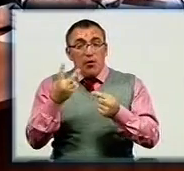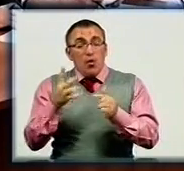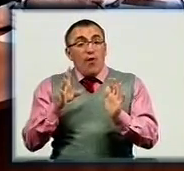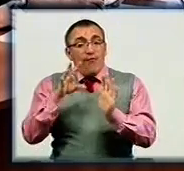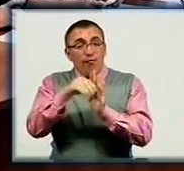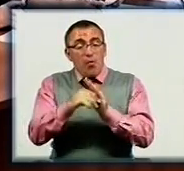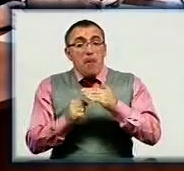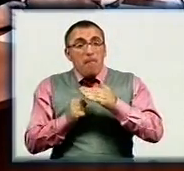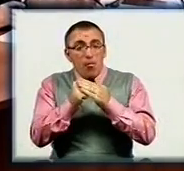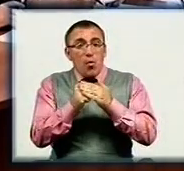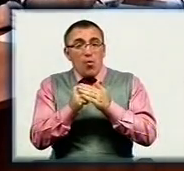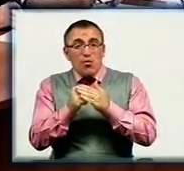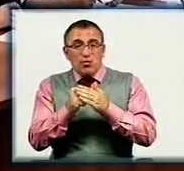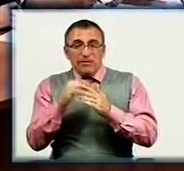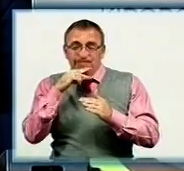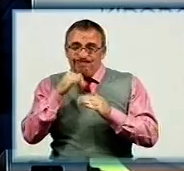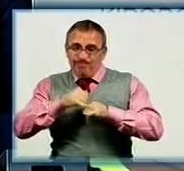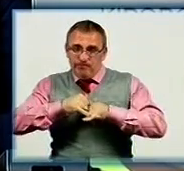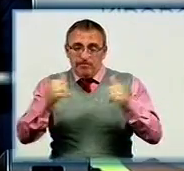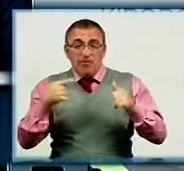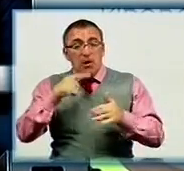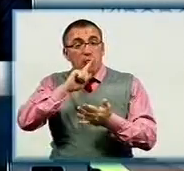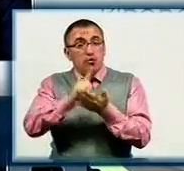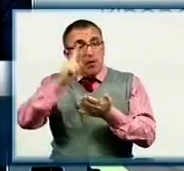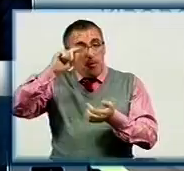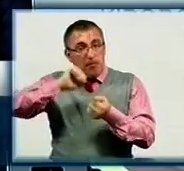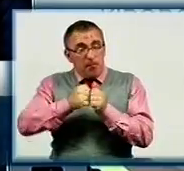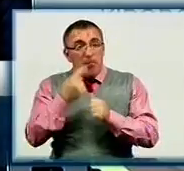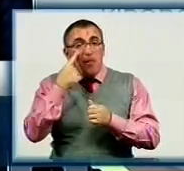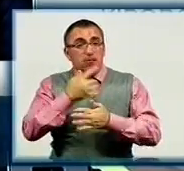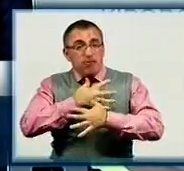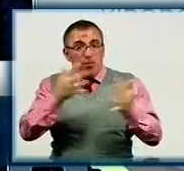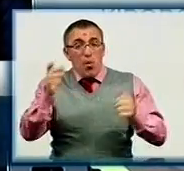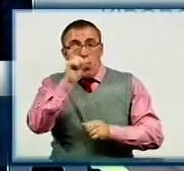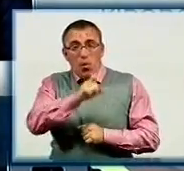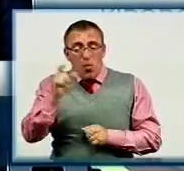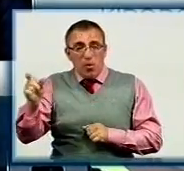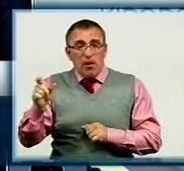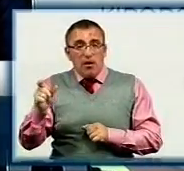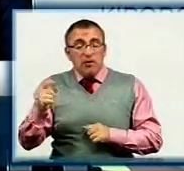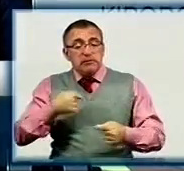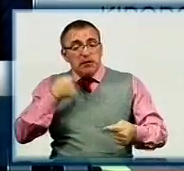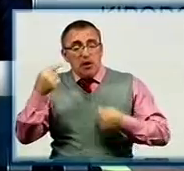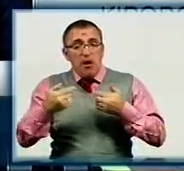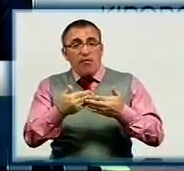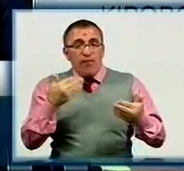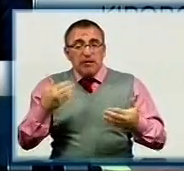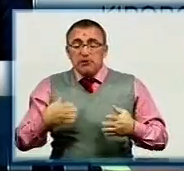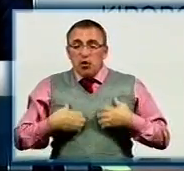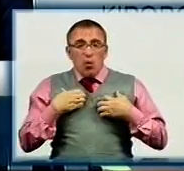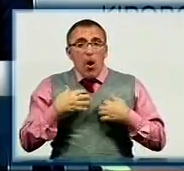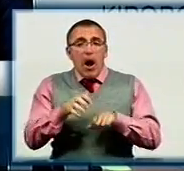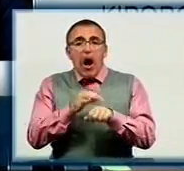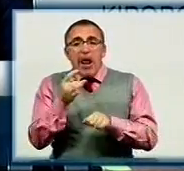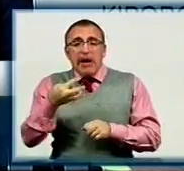максимальну дозу гербіцидів. Ми маємо пам'ятати, що величезна кількість людей страждають на страшну алергію